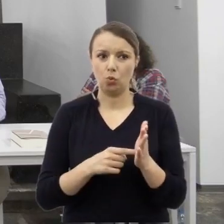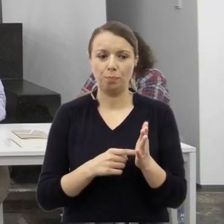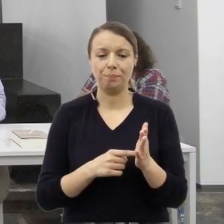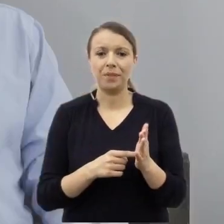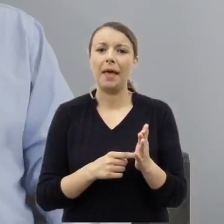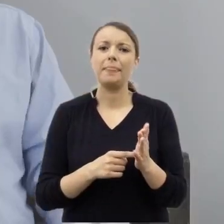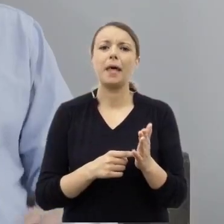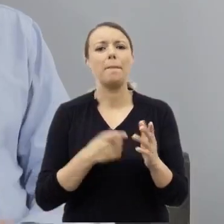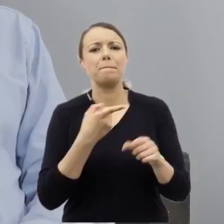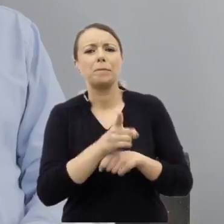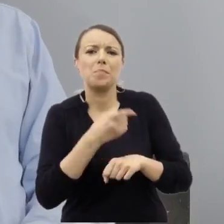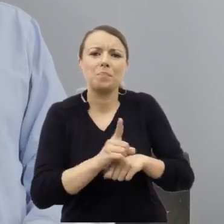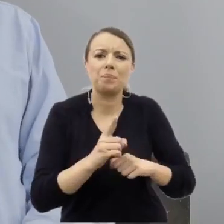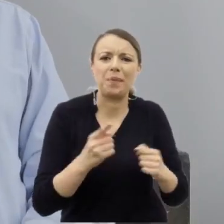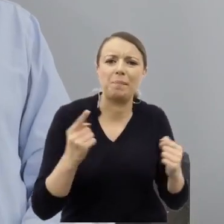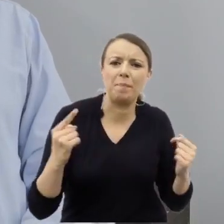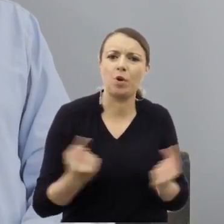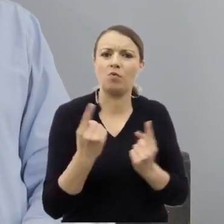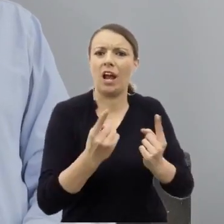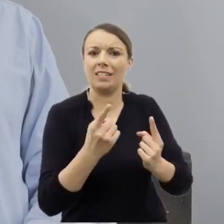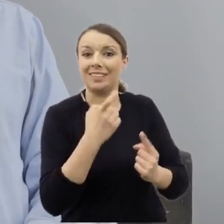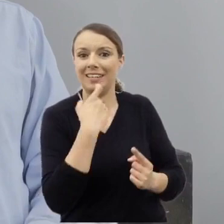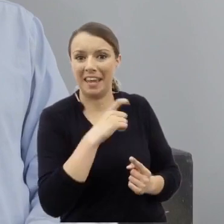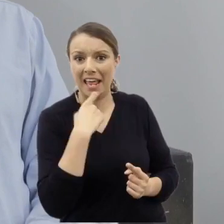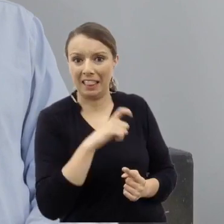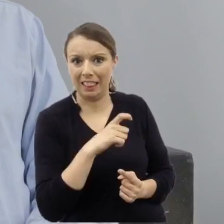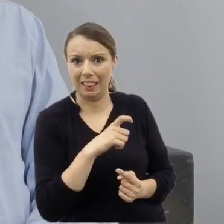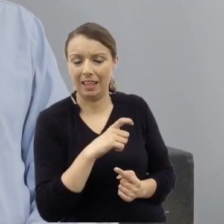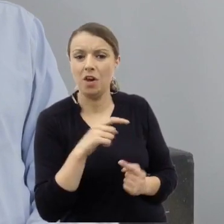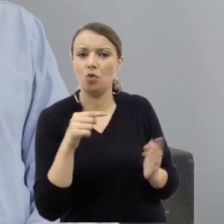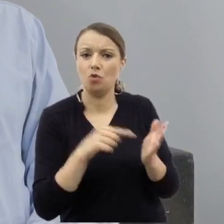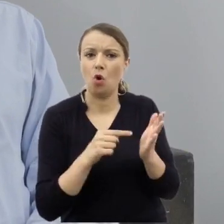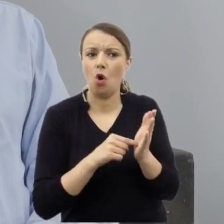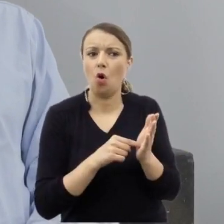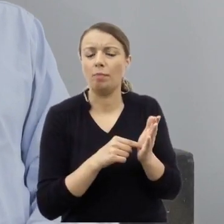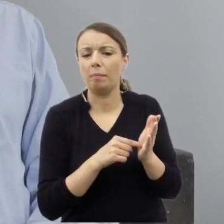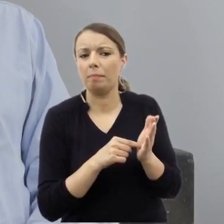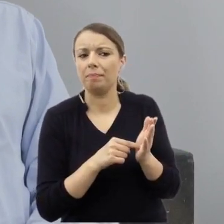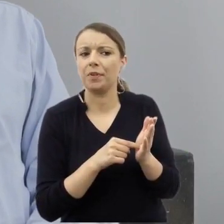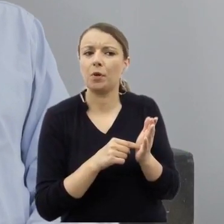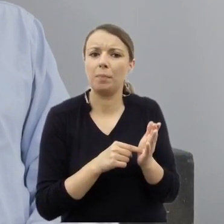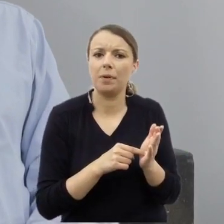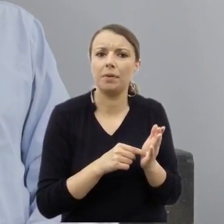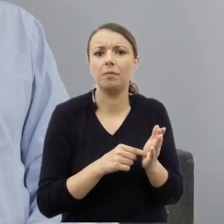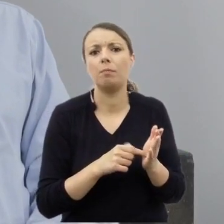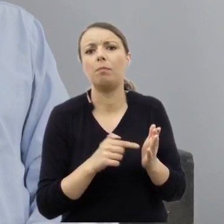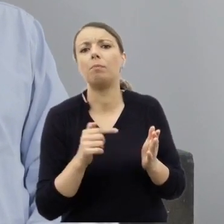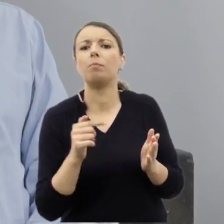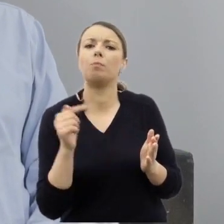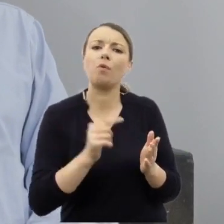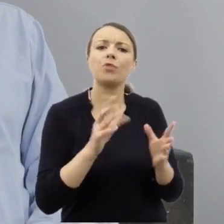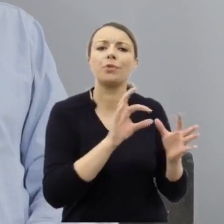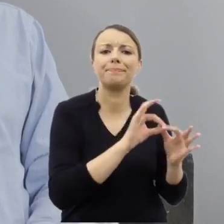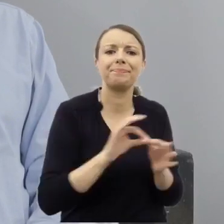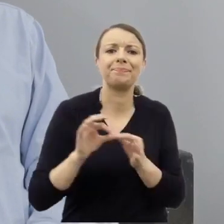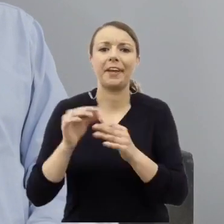kielecka ma być skorelowana z tematyką